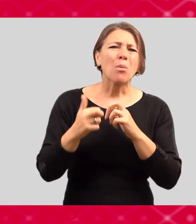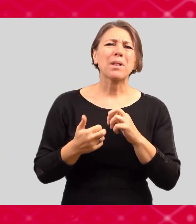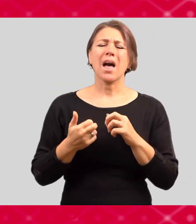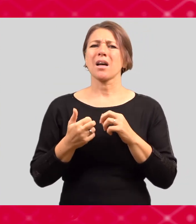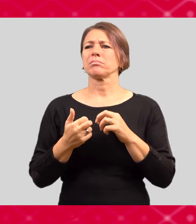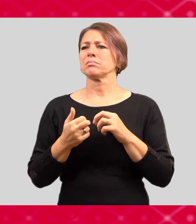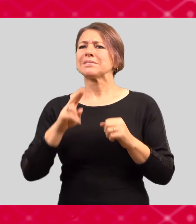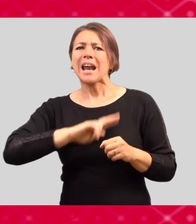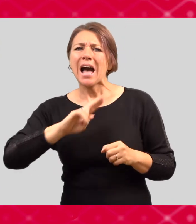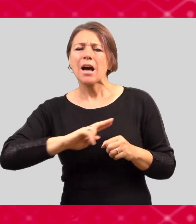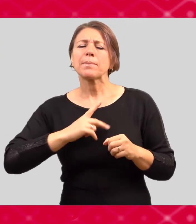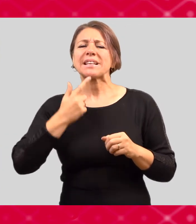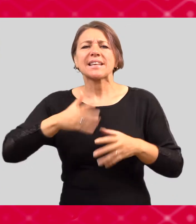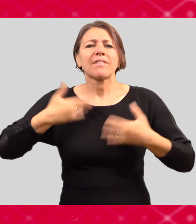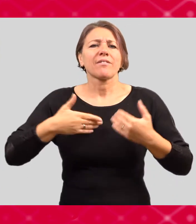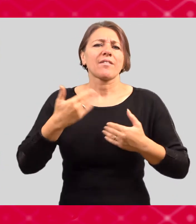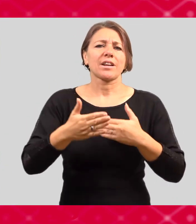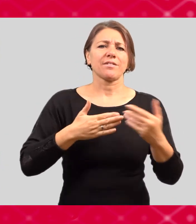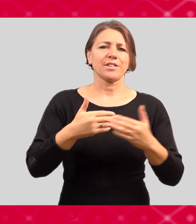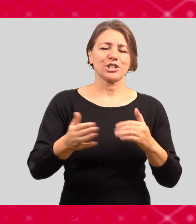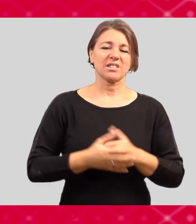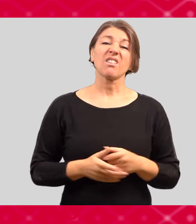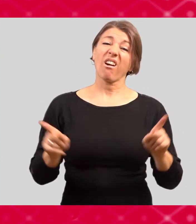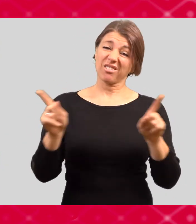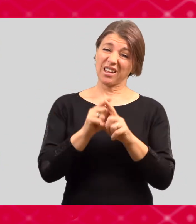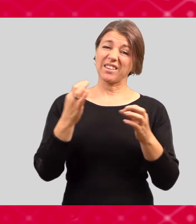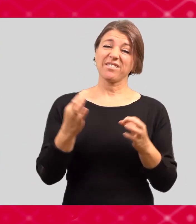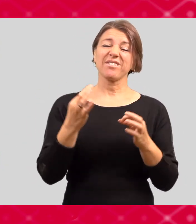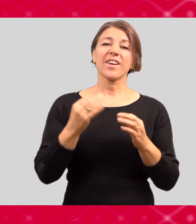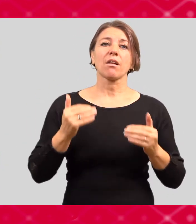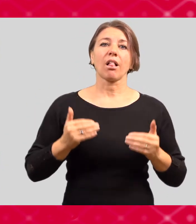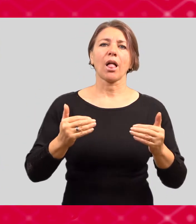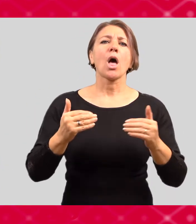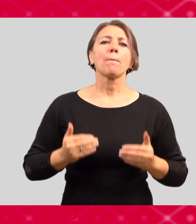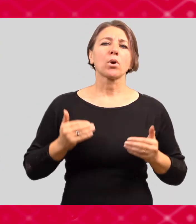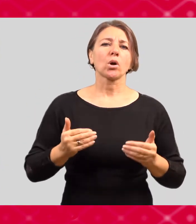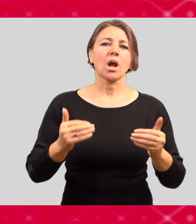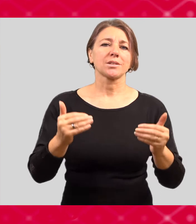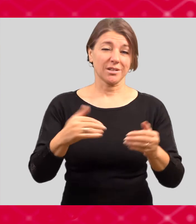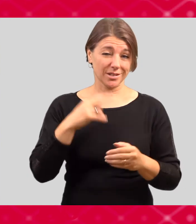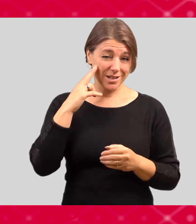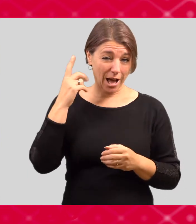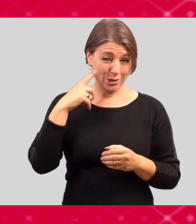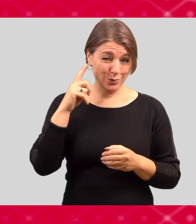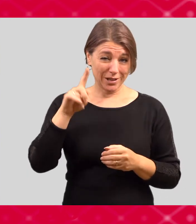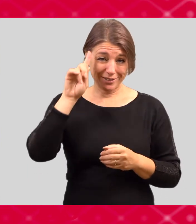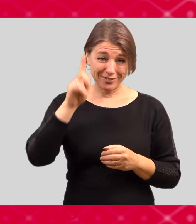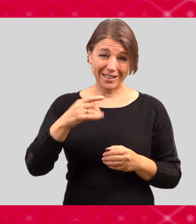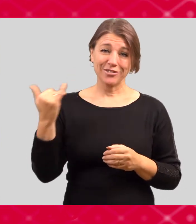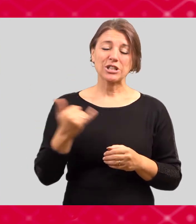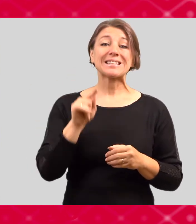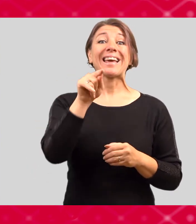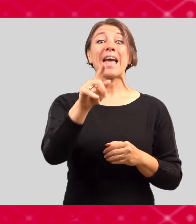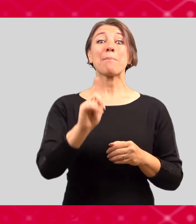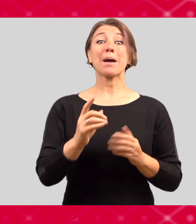optimistickou. No a také prokrastinace, protože mnoho studentů se s ní setká. Už nad sebou